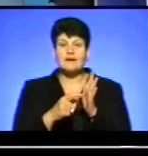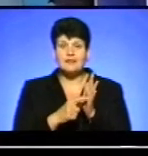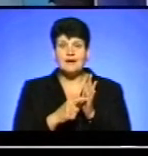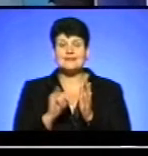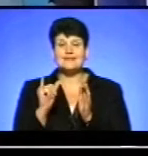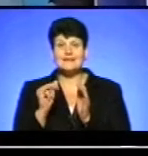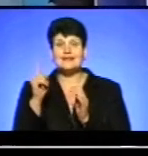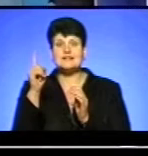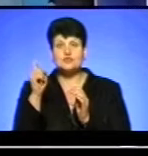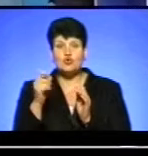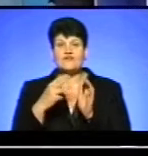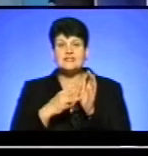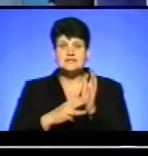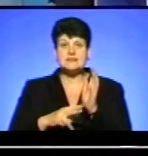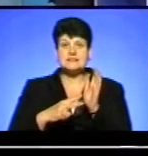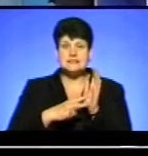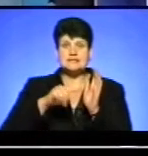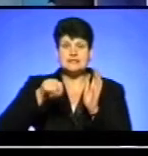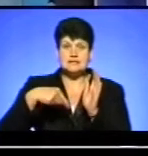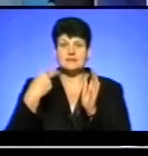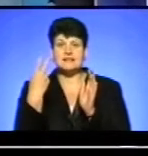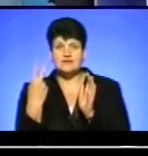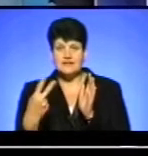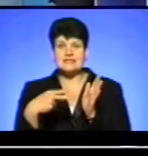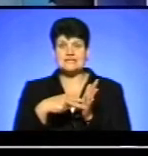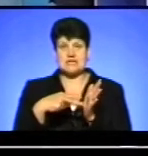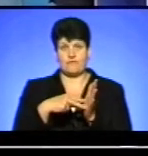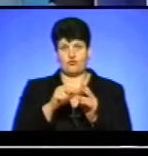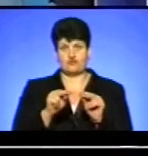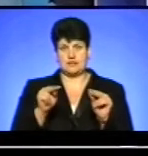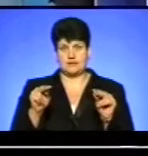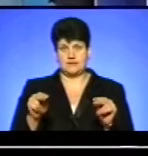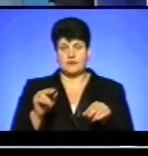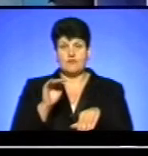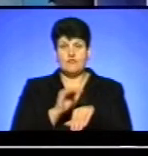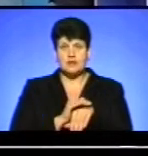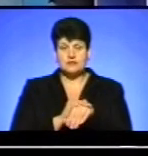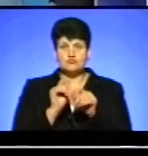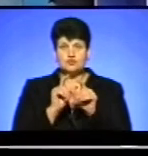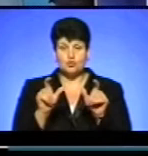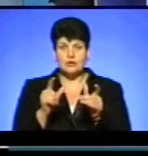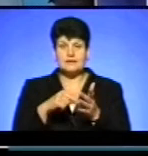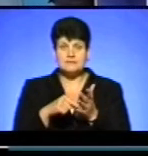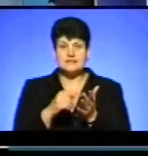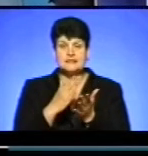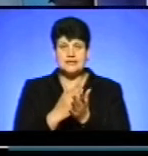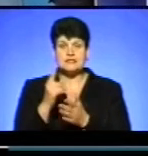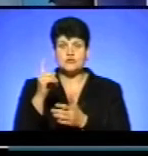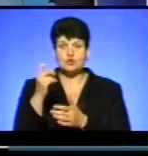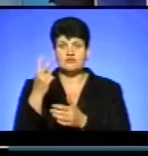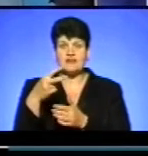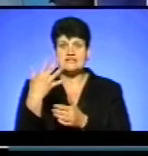на 187,2 ставок вчителів. Фактично в школах міста функціонує 125